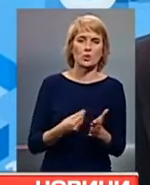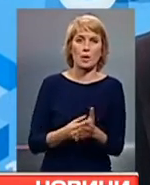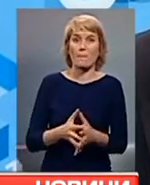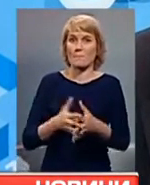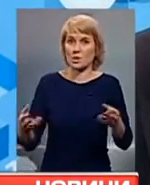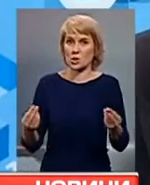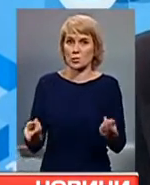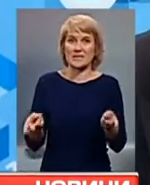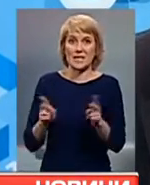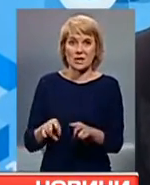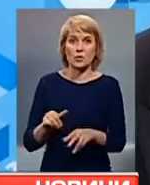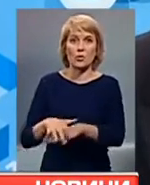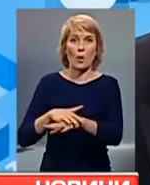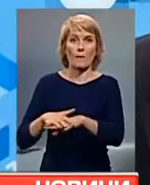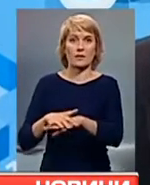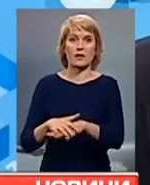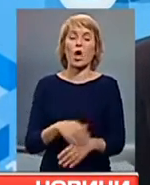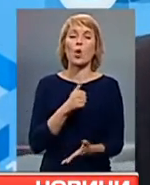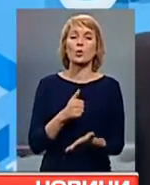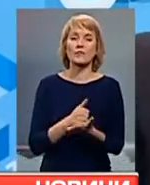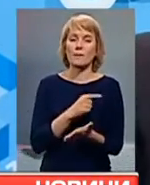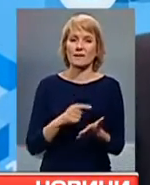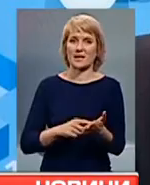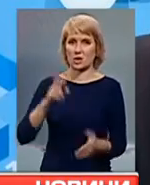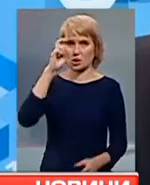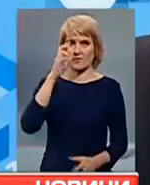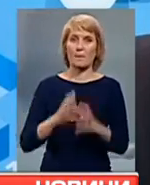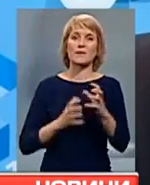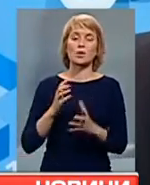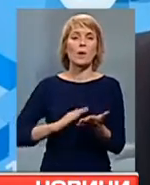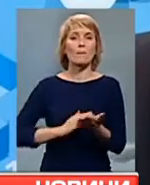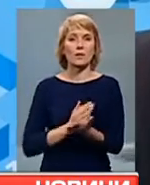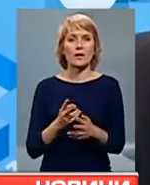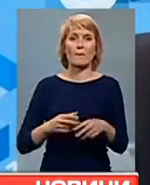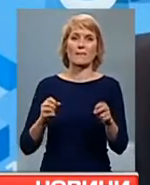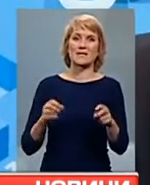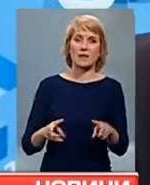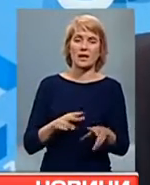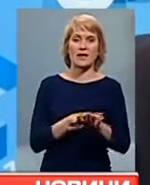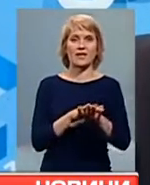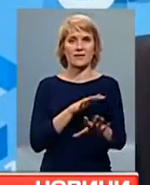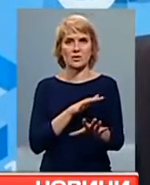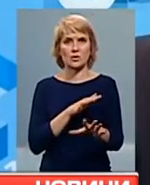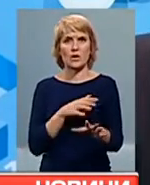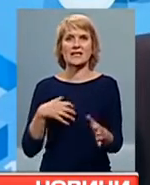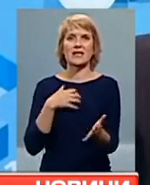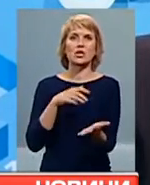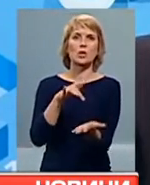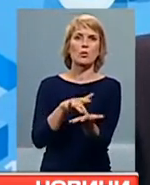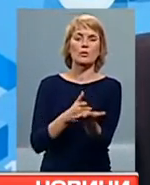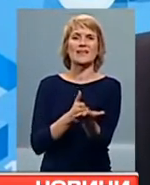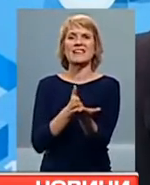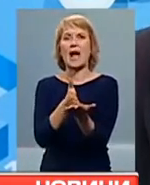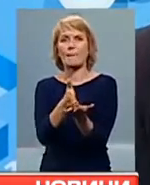більшість цих грошей залишиться в громаді, але головні питання держави – міжнародна політика, безпека, військо, стратегічні пункти і